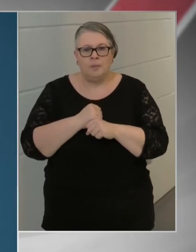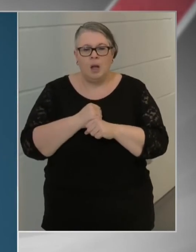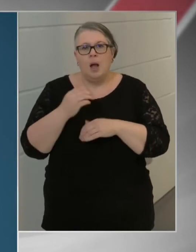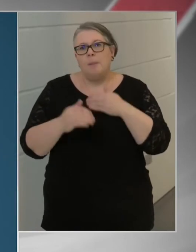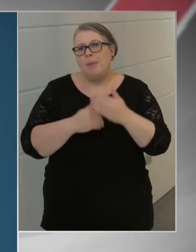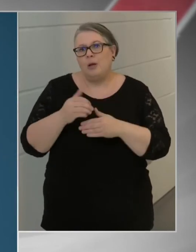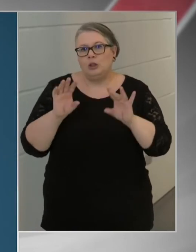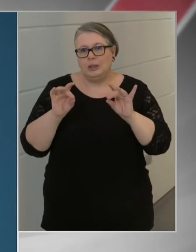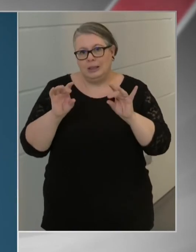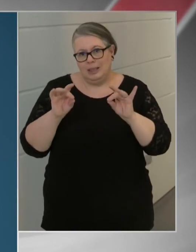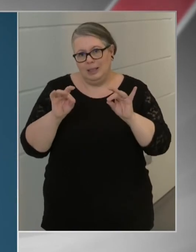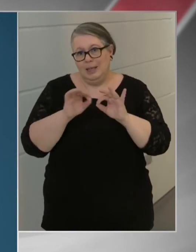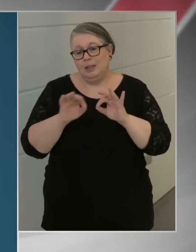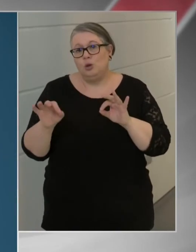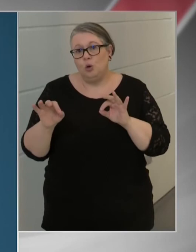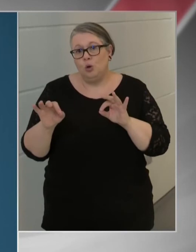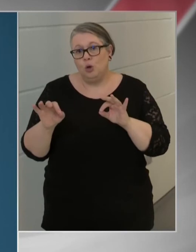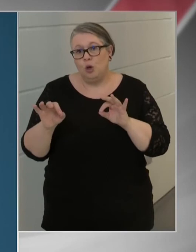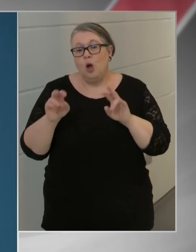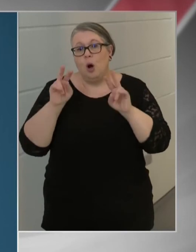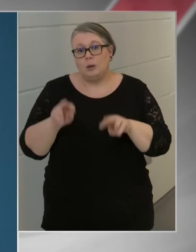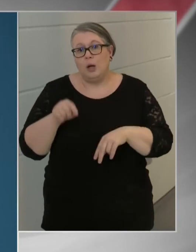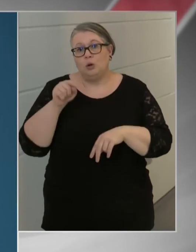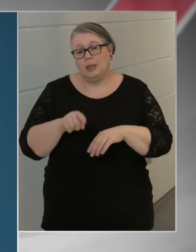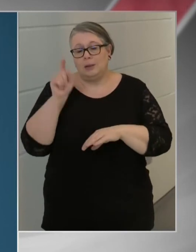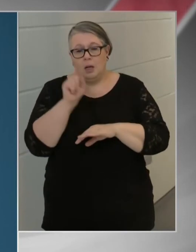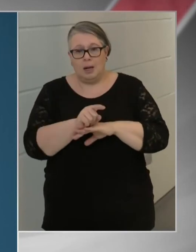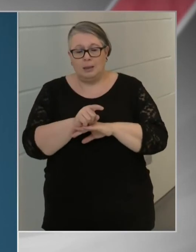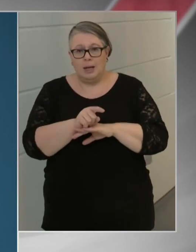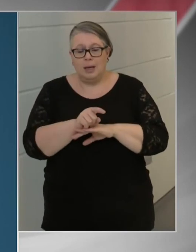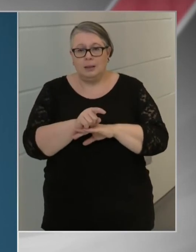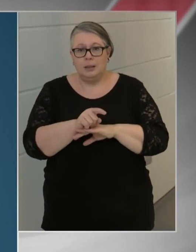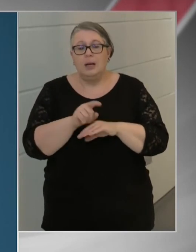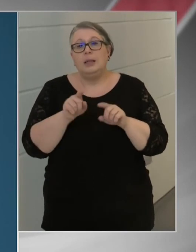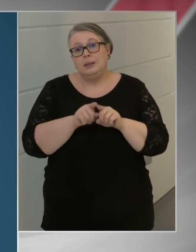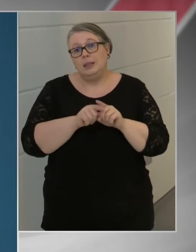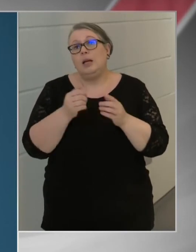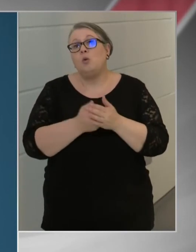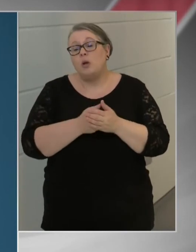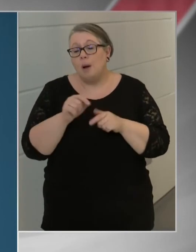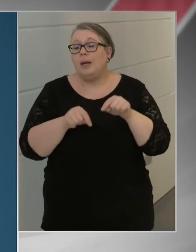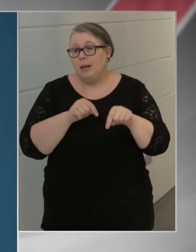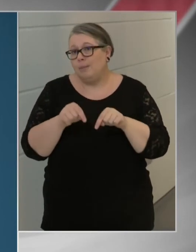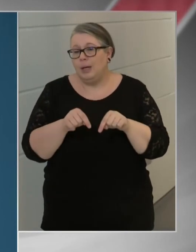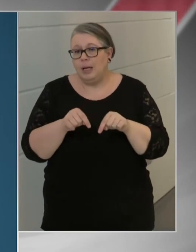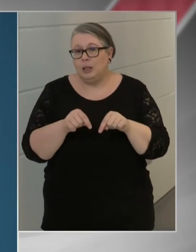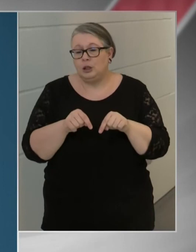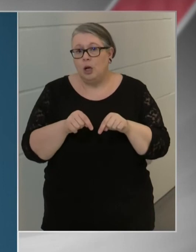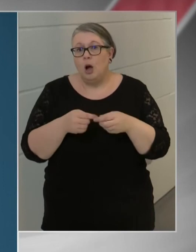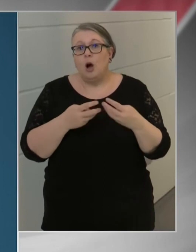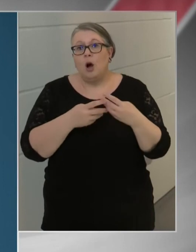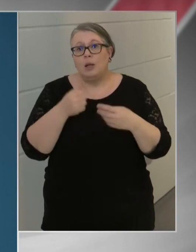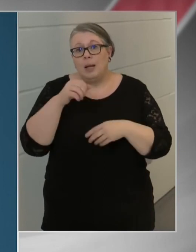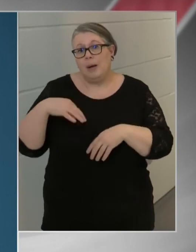Május 10-től hatályos ez a rendelet. Május 13-től indulnak a tervezett műtétek. A